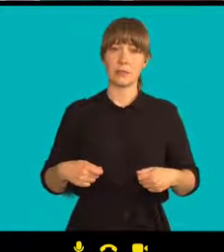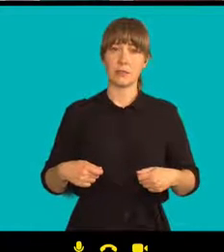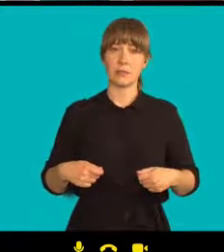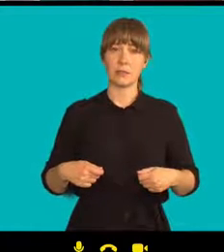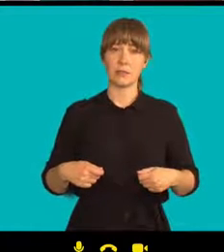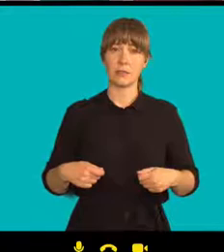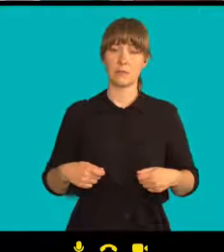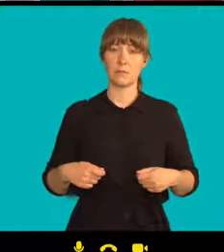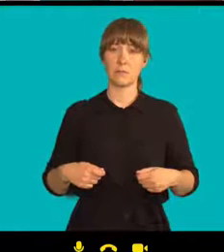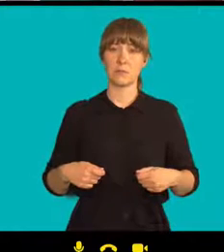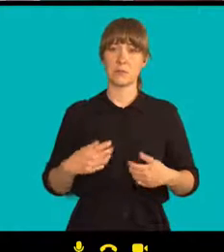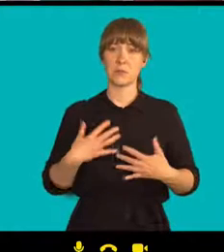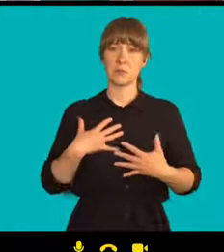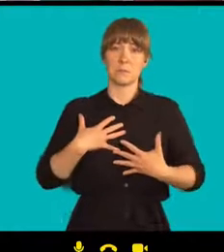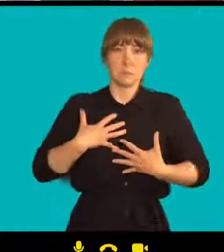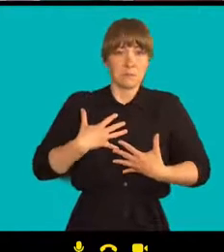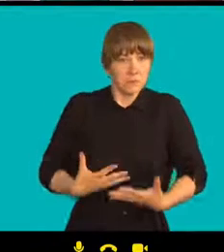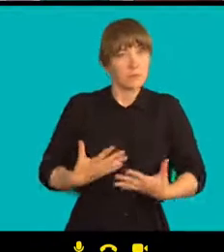velkou cenu.